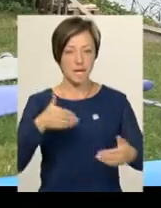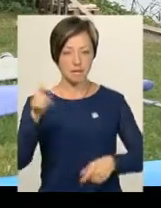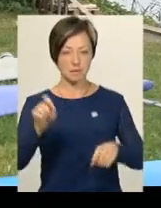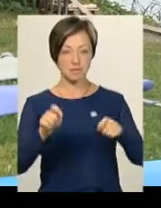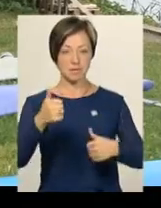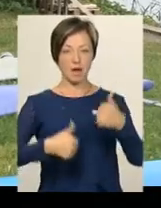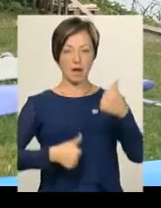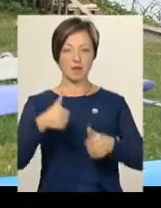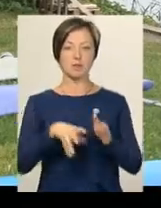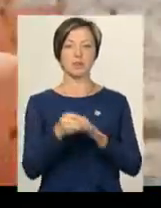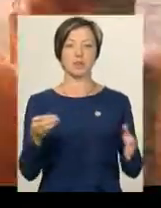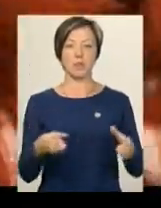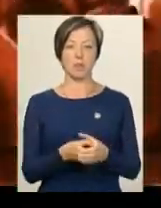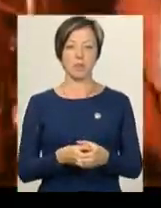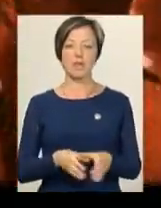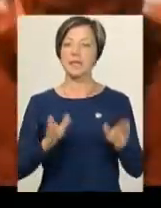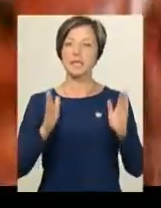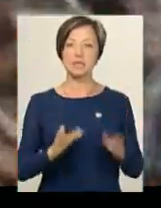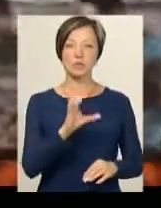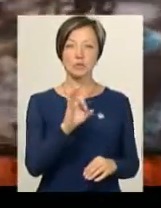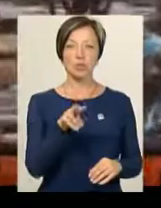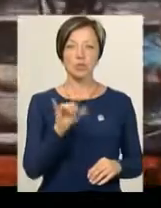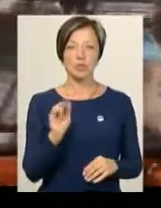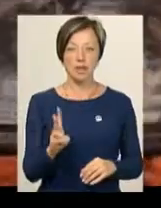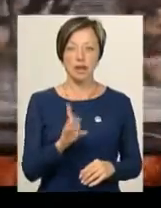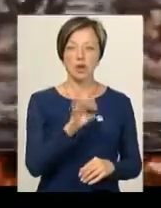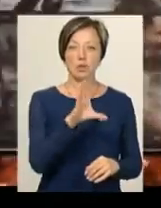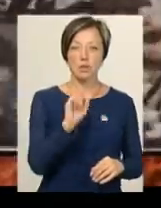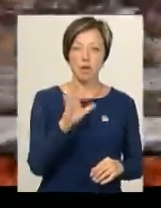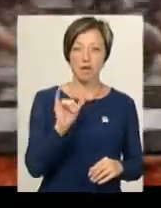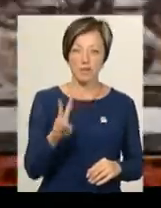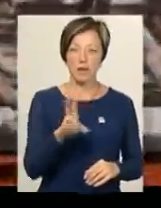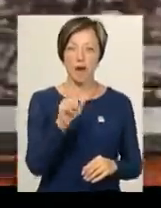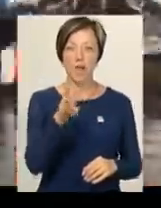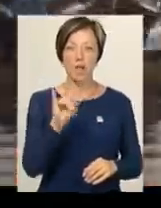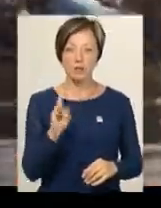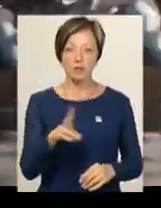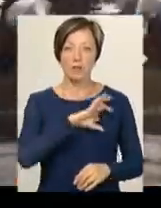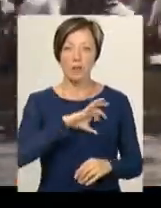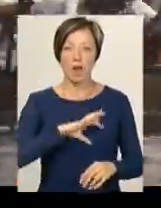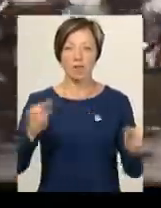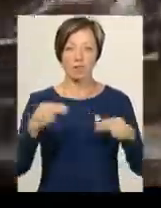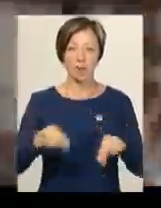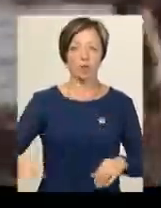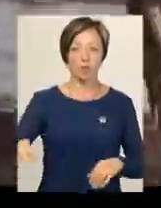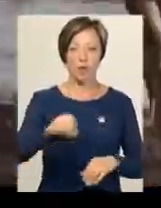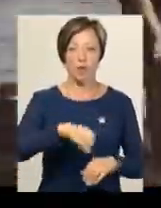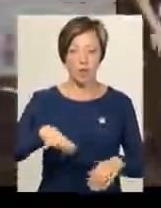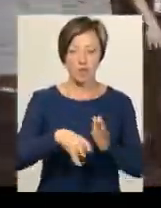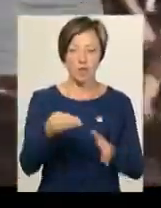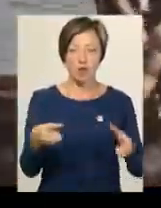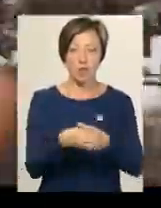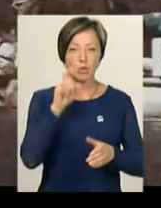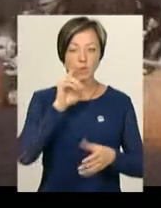збірною командою. Не тільки Сергій Солтик, а й Дмитро Савін і Анастасія Калитюк здобули медаль Чемпіонату Європи. А збірна команда